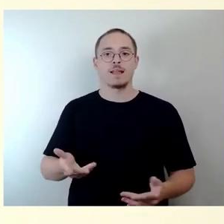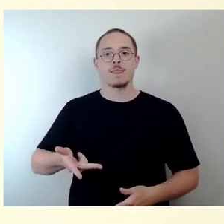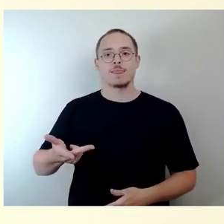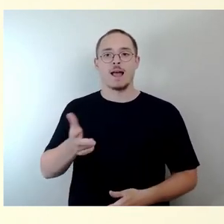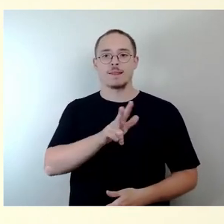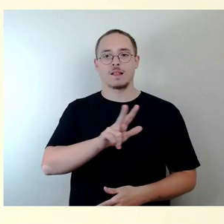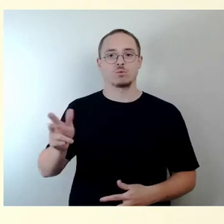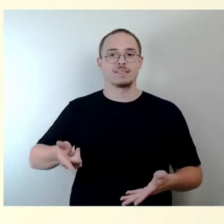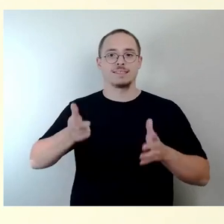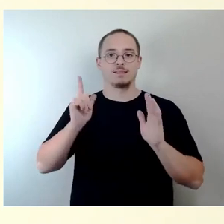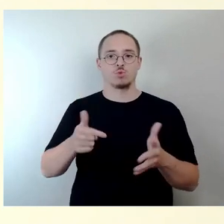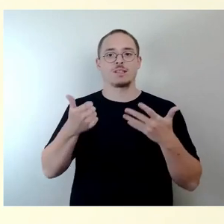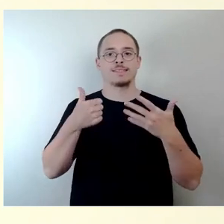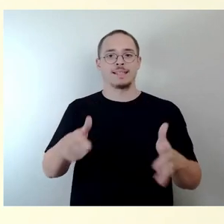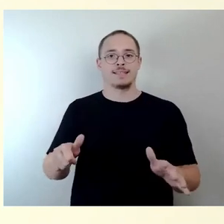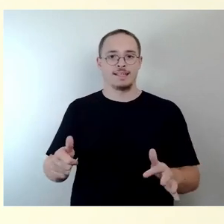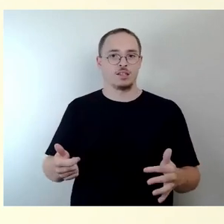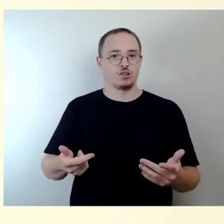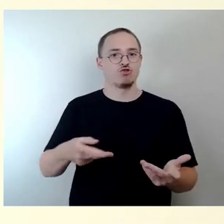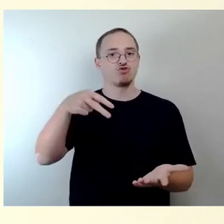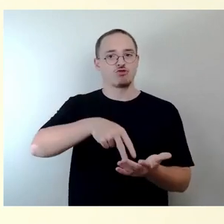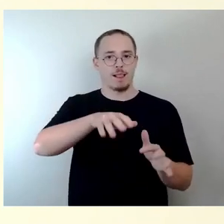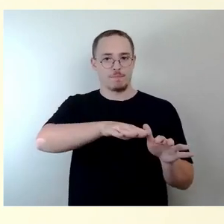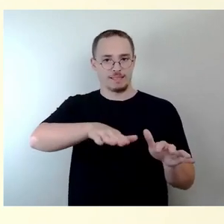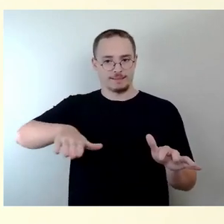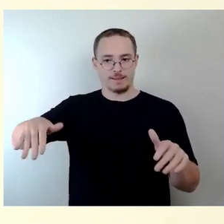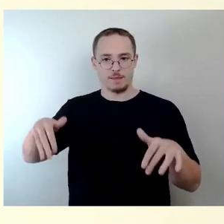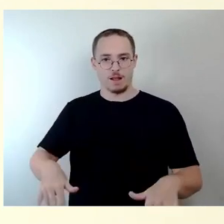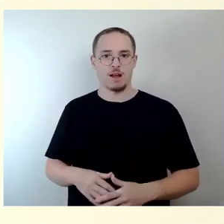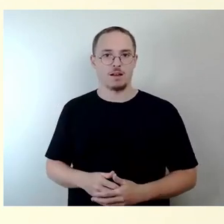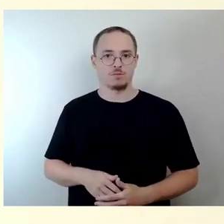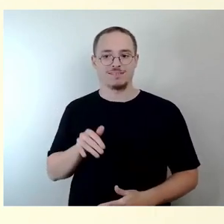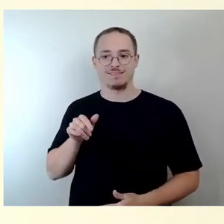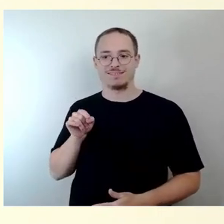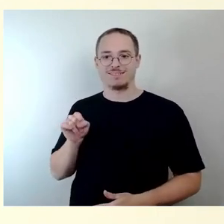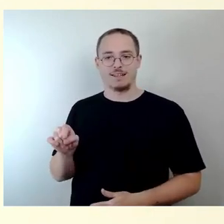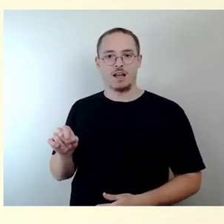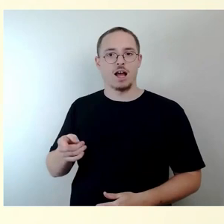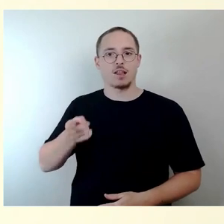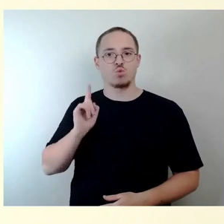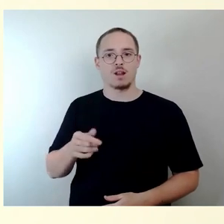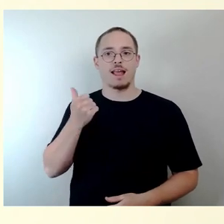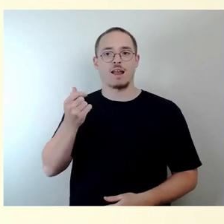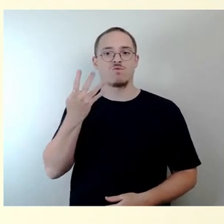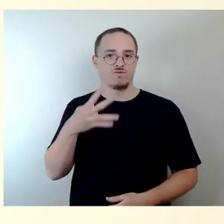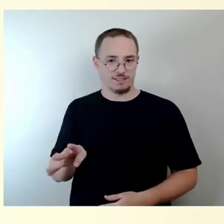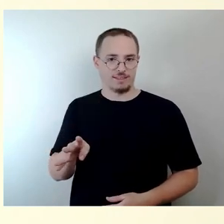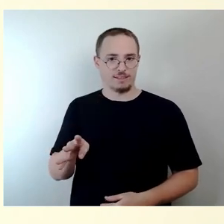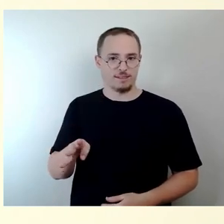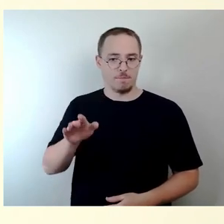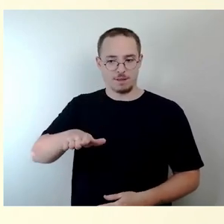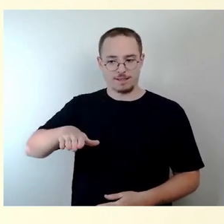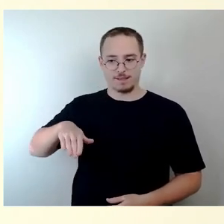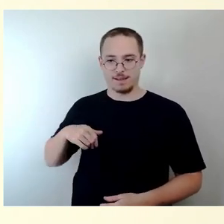und hier würden 141, also sprich 3,7 Prozent entfallen. Derzeit sind zudem 400 Kfz